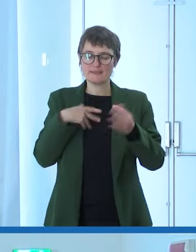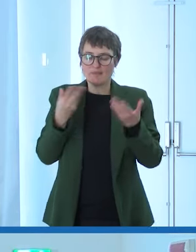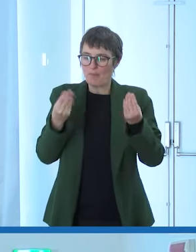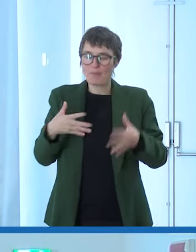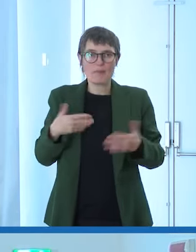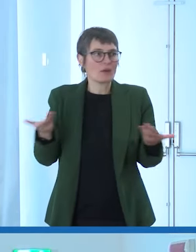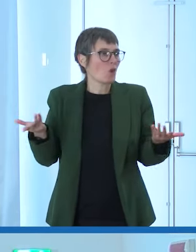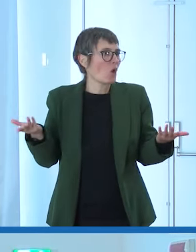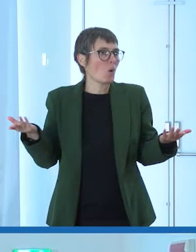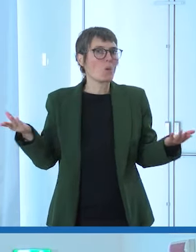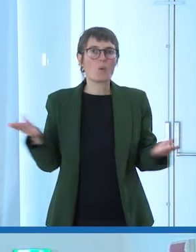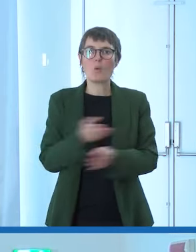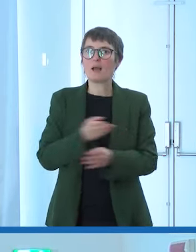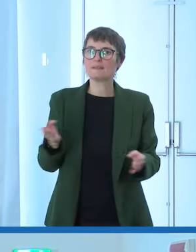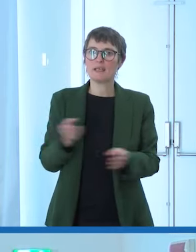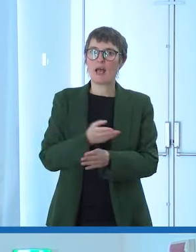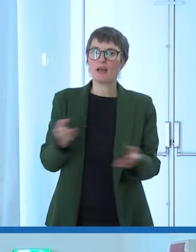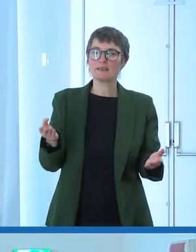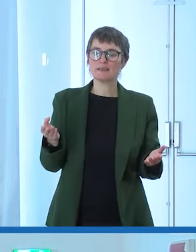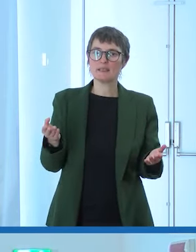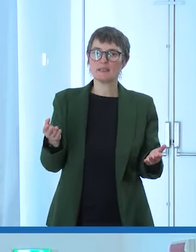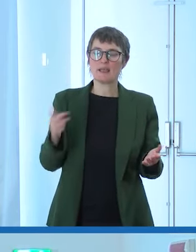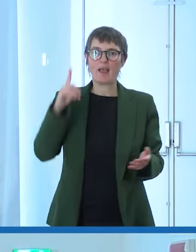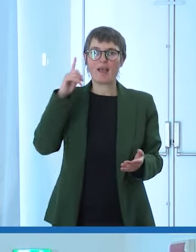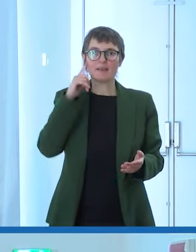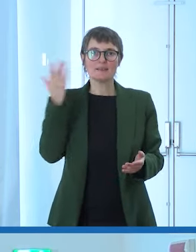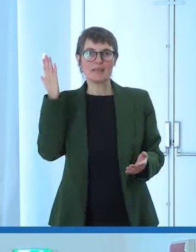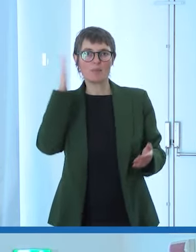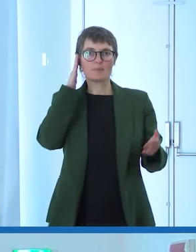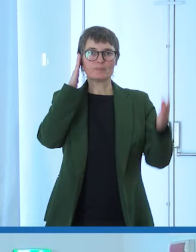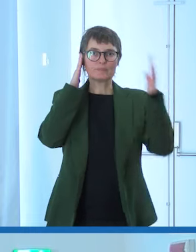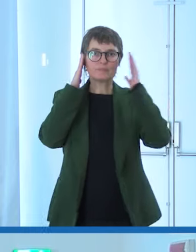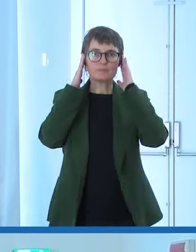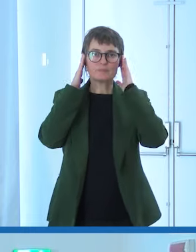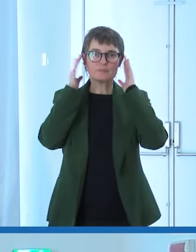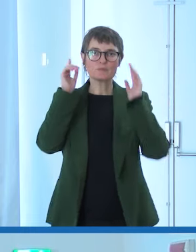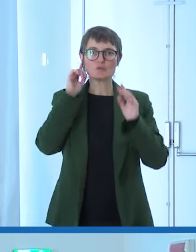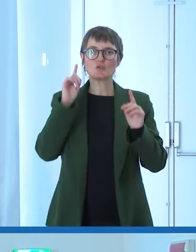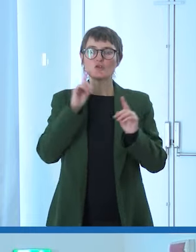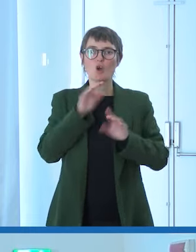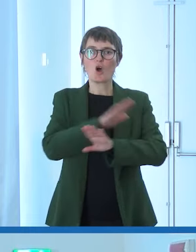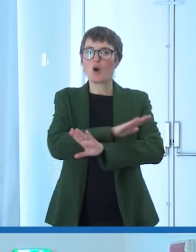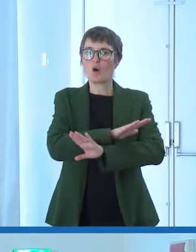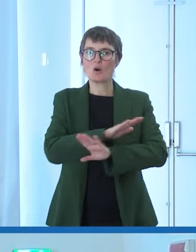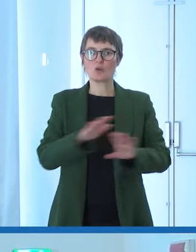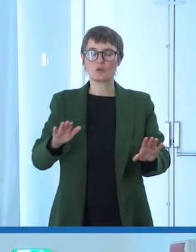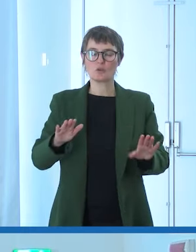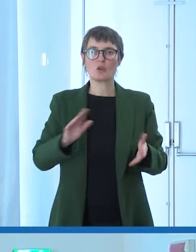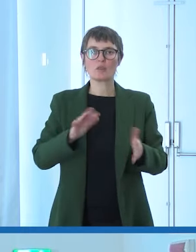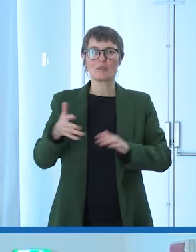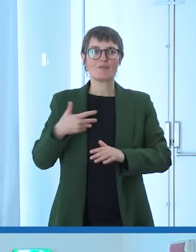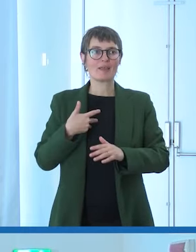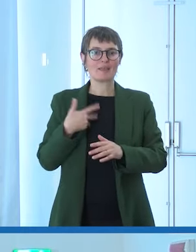finché sentivo da una parte soltanto ma non sentendo più da tutti e due avrei perso improvvisamente il lavoro che